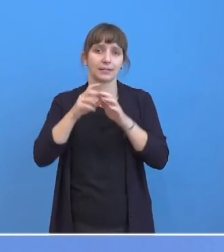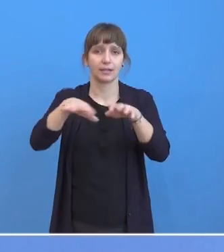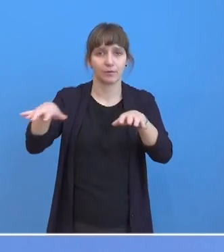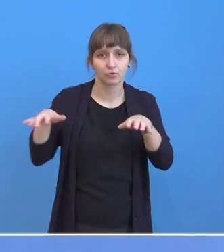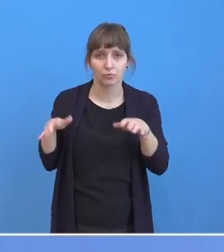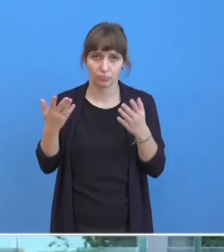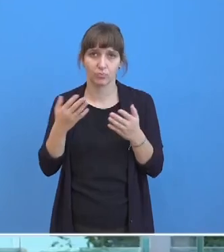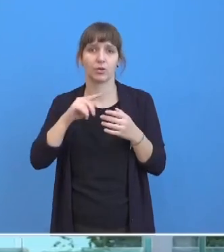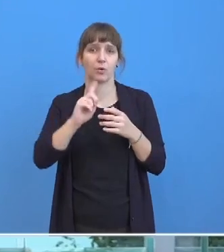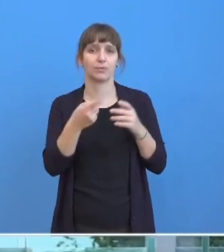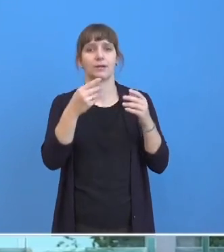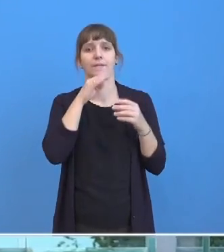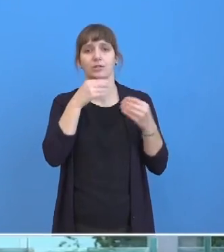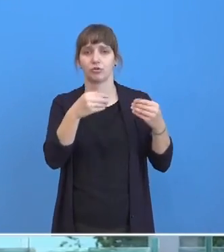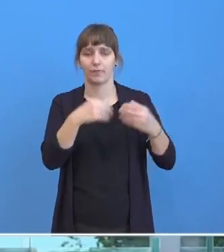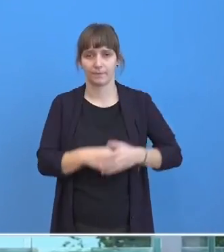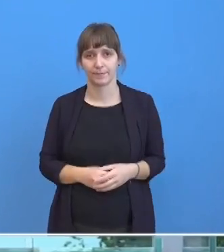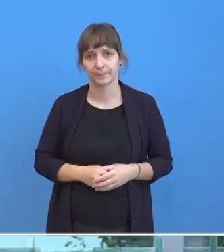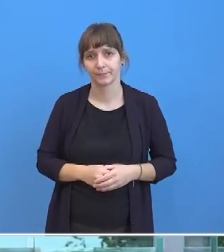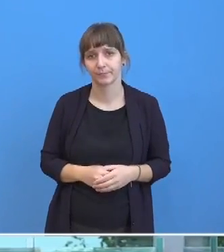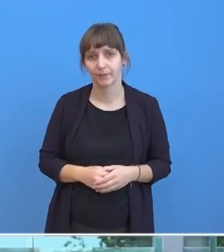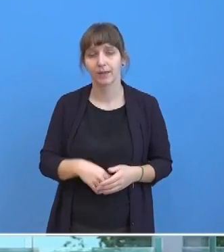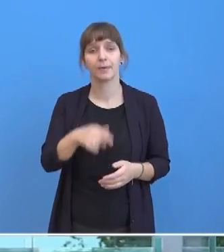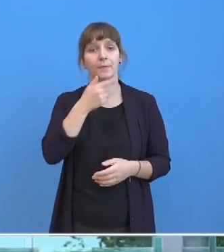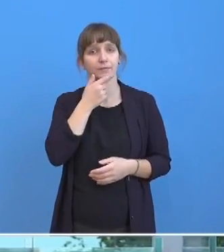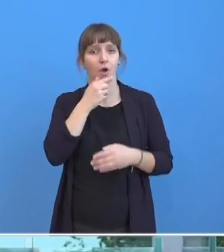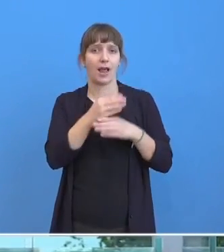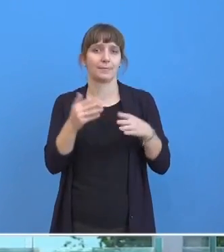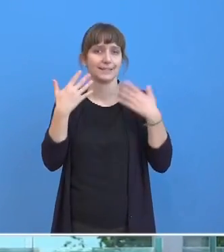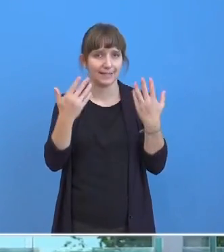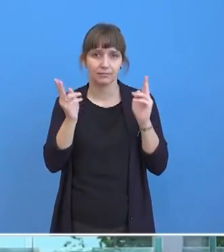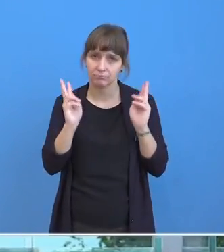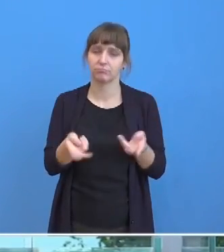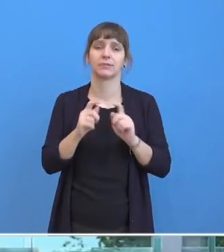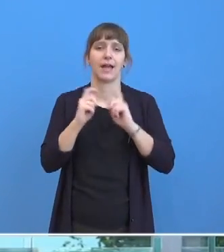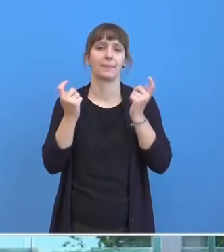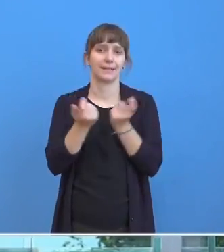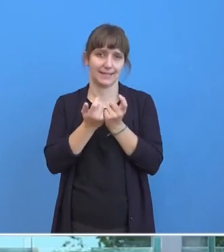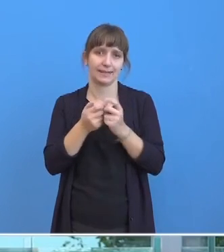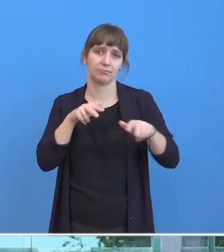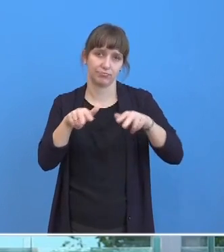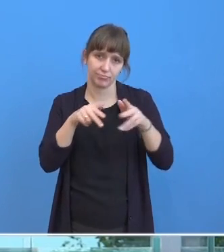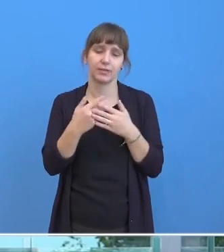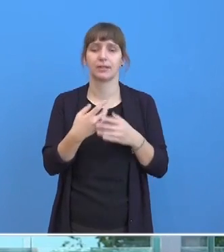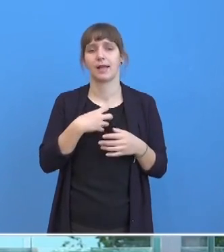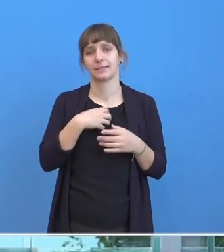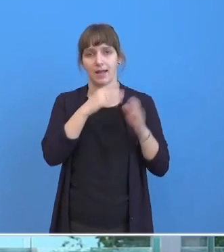der Zukunft. Am Mittwoch um 39 Tag dann wie üblich das Kabinett unter Leitung der Bundeskanzlerin.